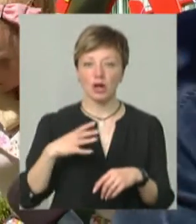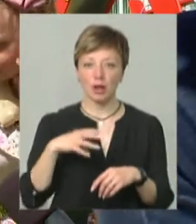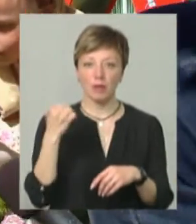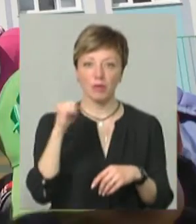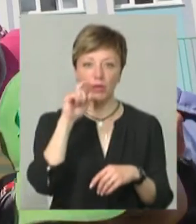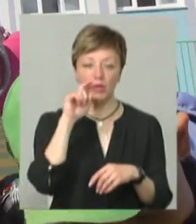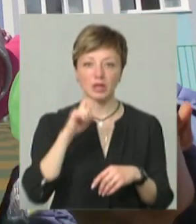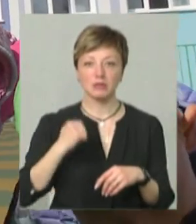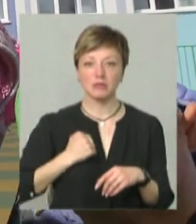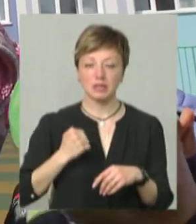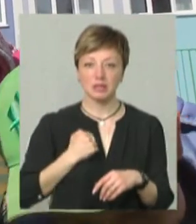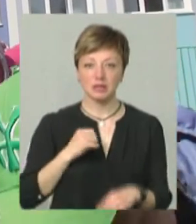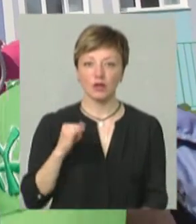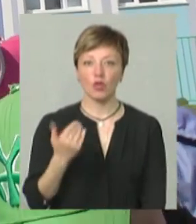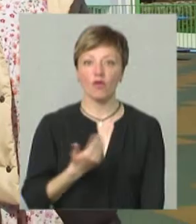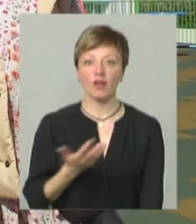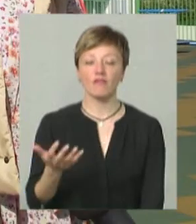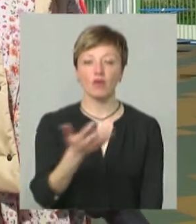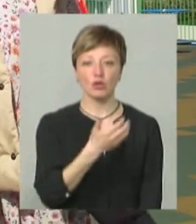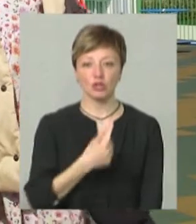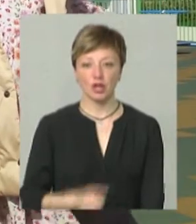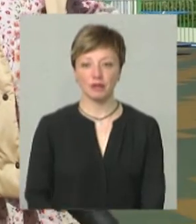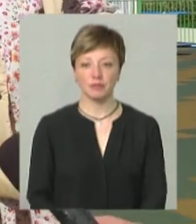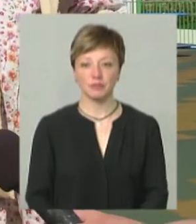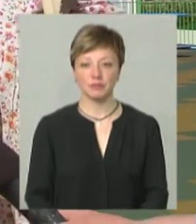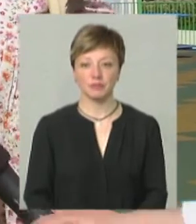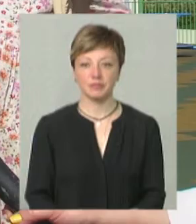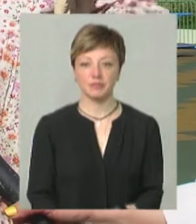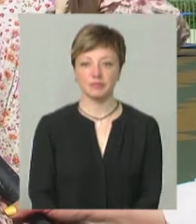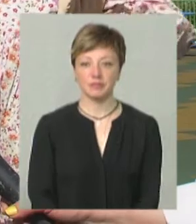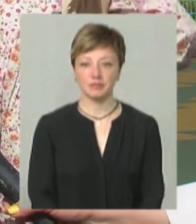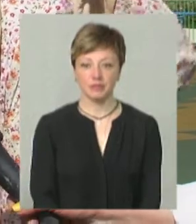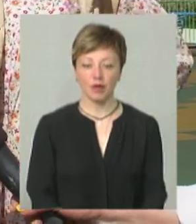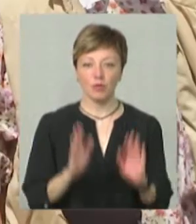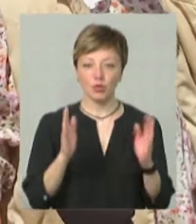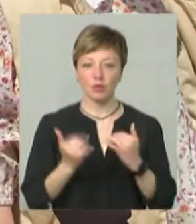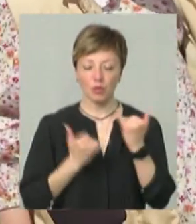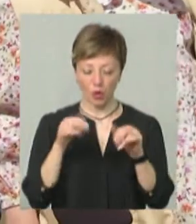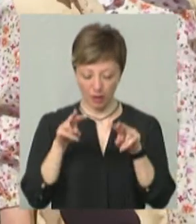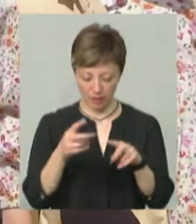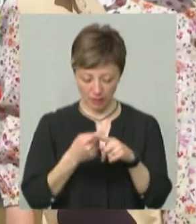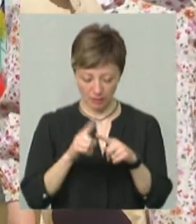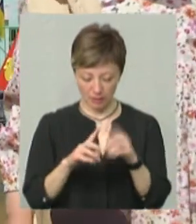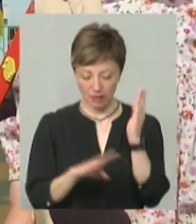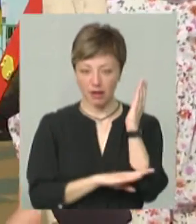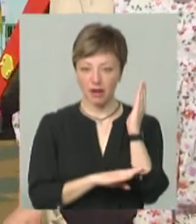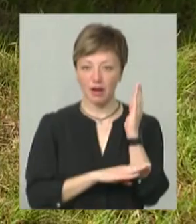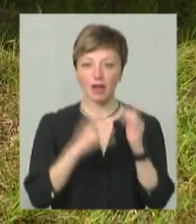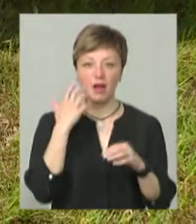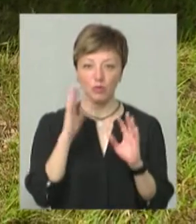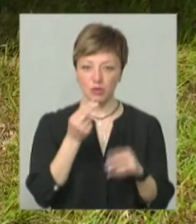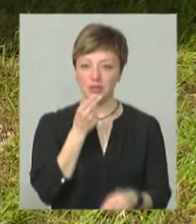українських бійців та новий врожай. Ми будемо доглядати все дерево. А яблучка буде їсти? Так.